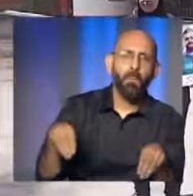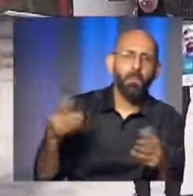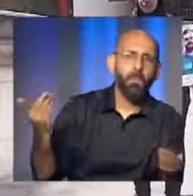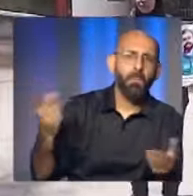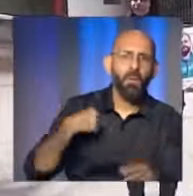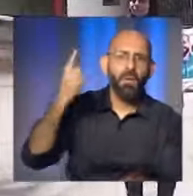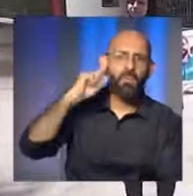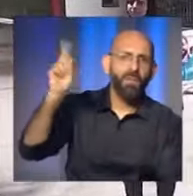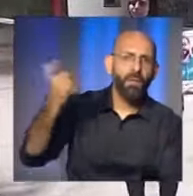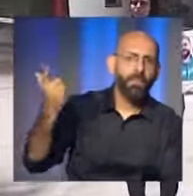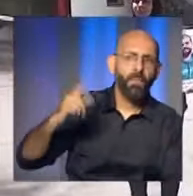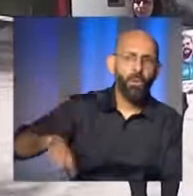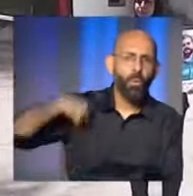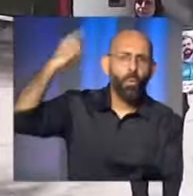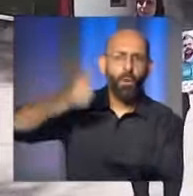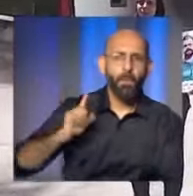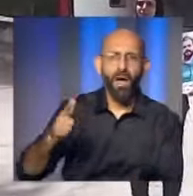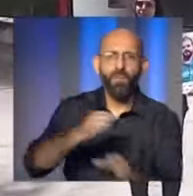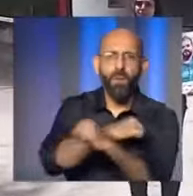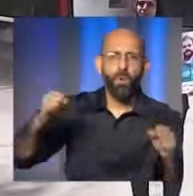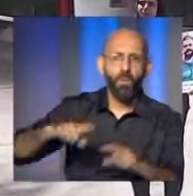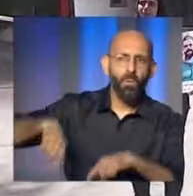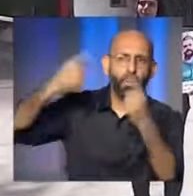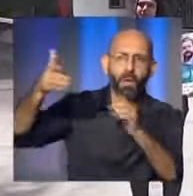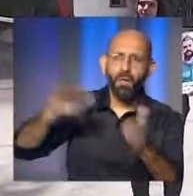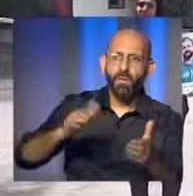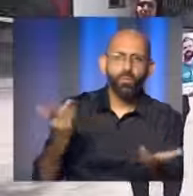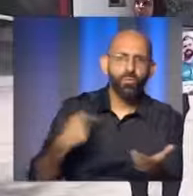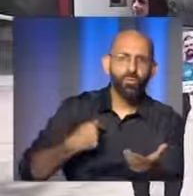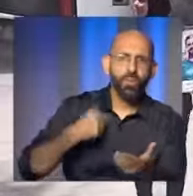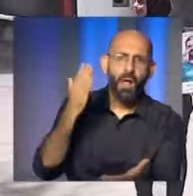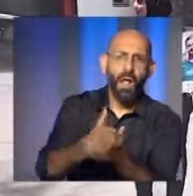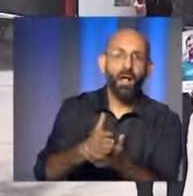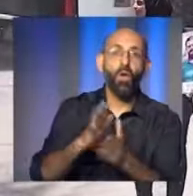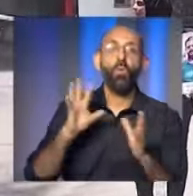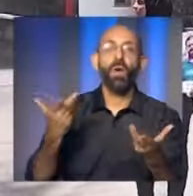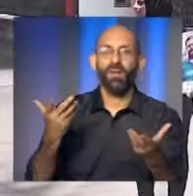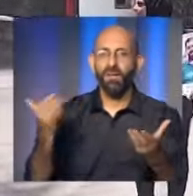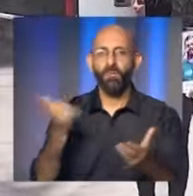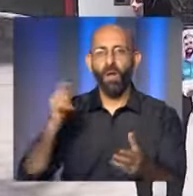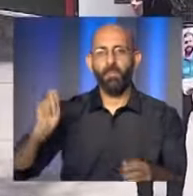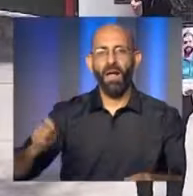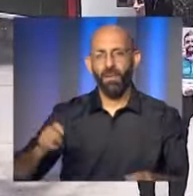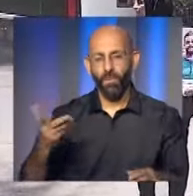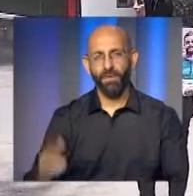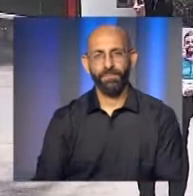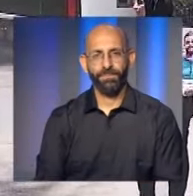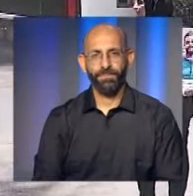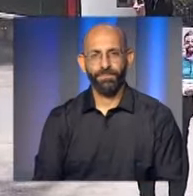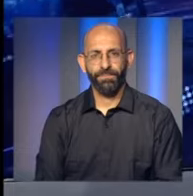قصر العدل للمطالبة باستكمال التحقيقات ولتذكير القضاء بالقيام بمهماته في القضية